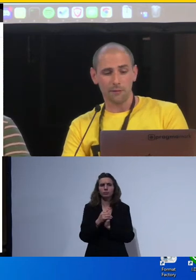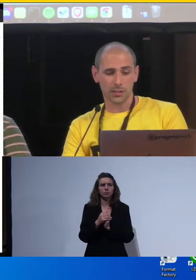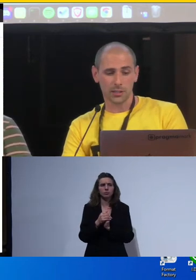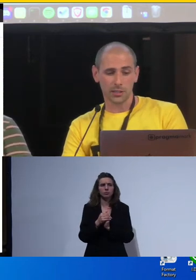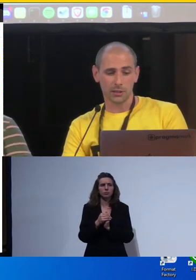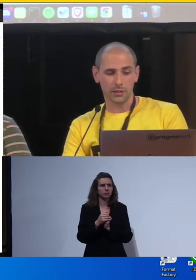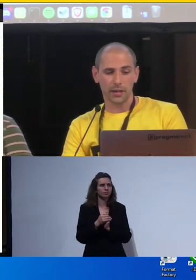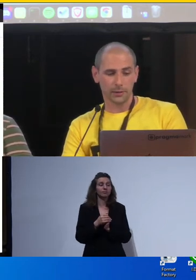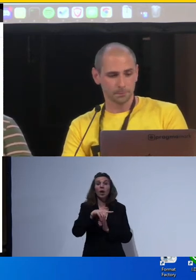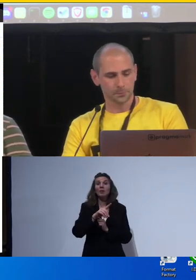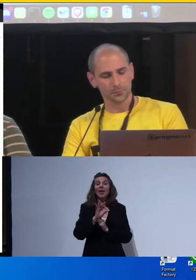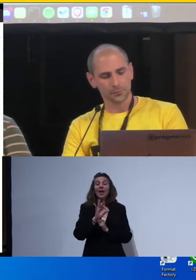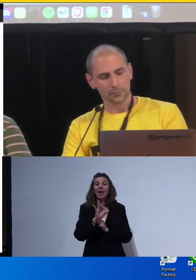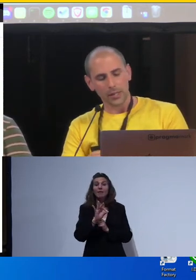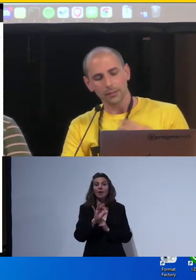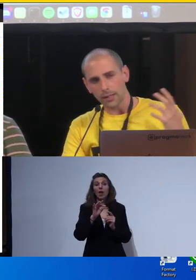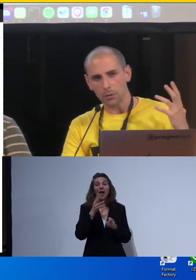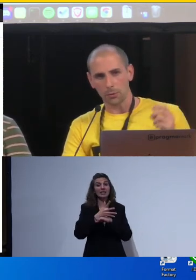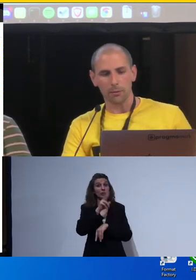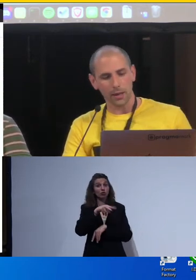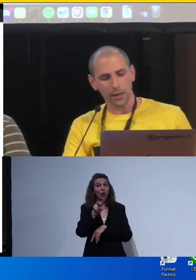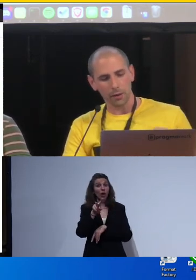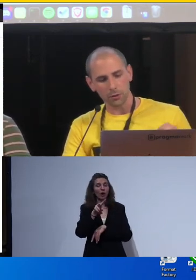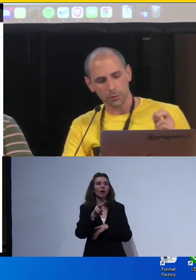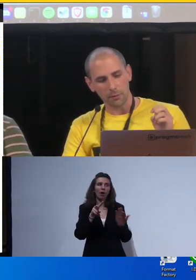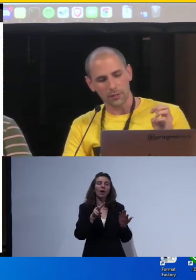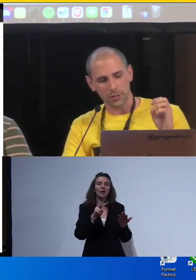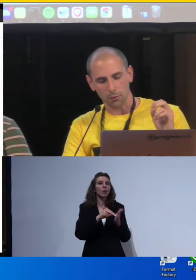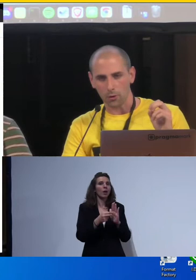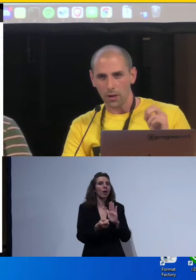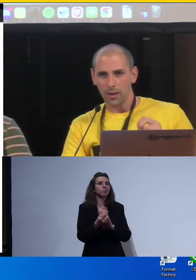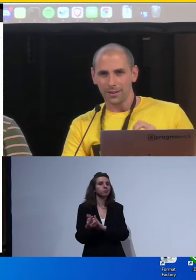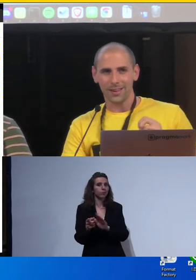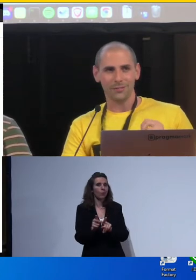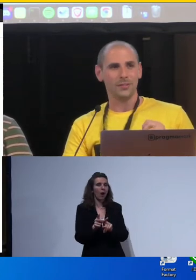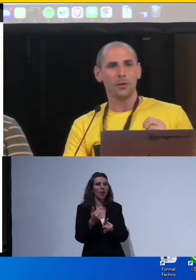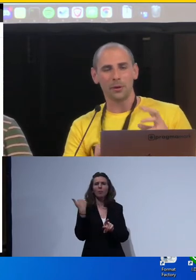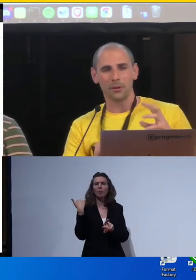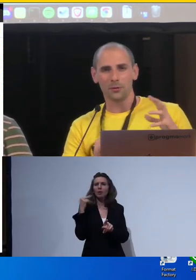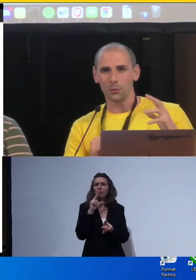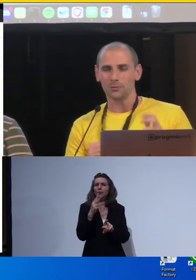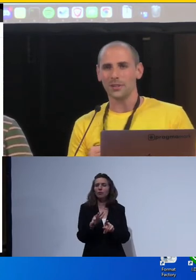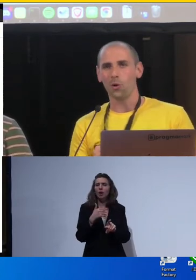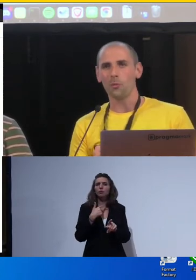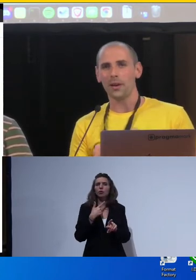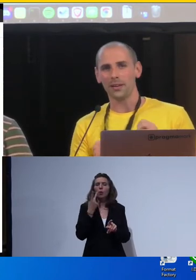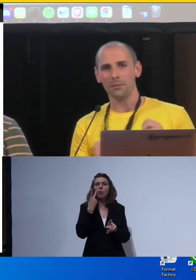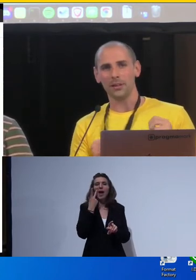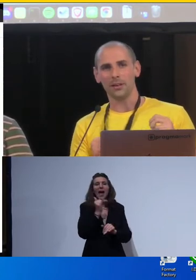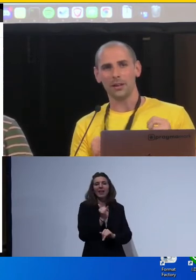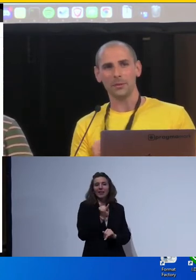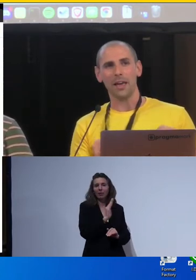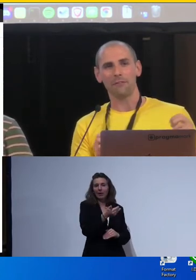Anche PDF Accessibility Checker dà questi problemi e quando prima vi dicevo che vi dà una preview di come